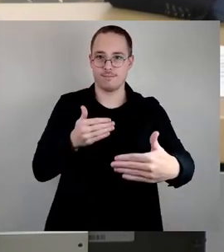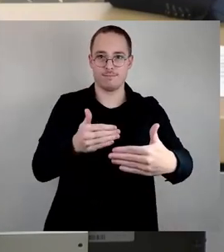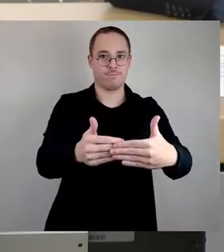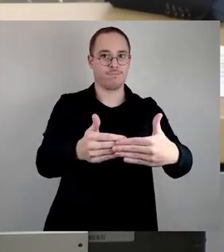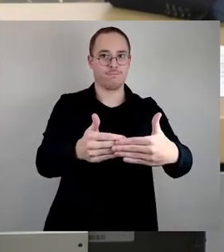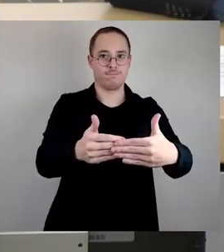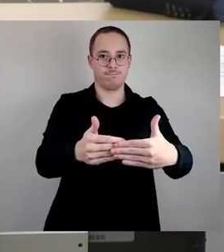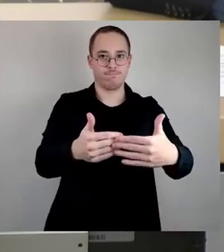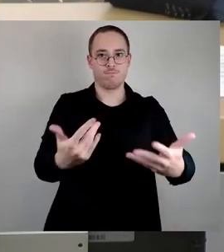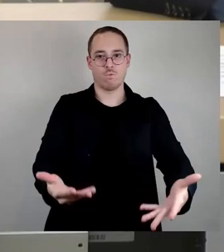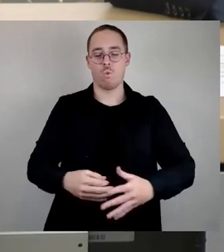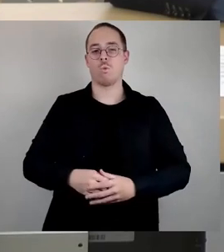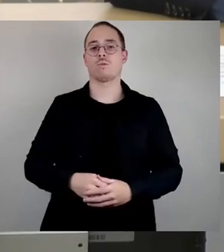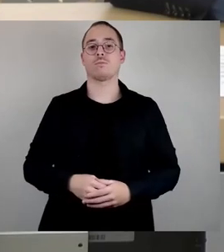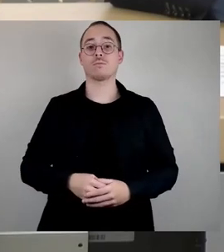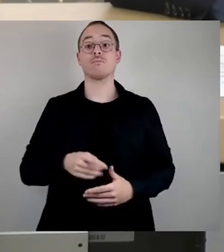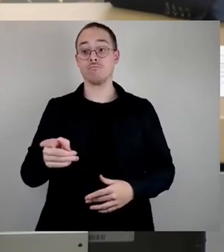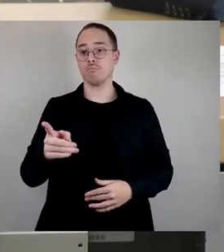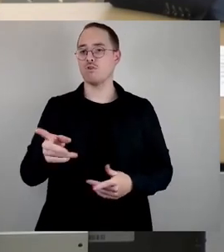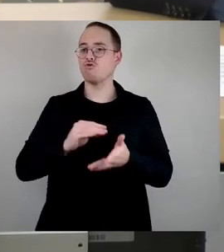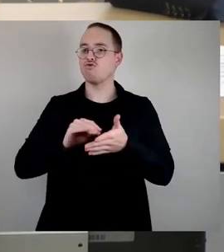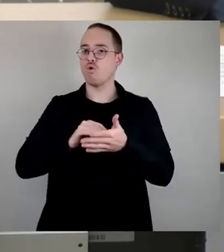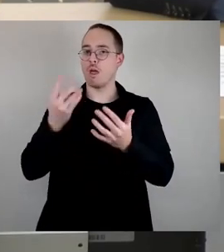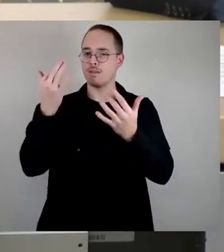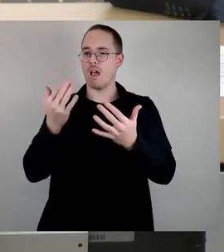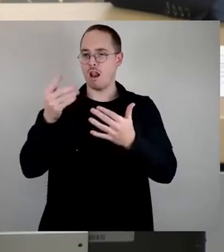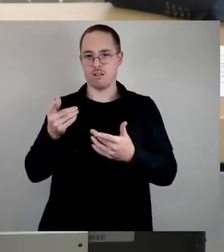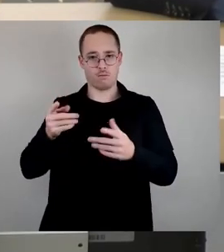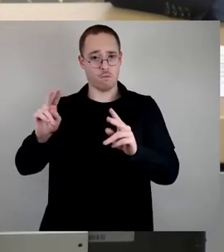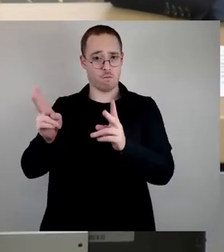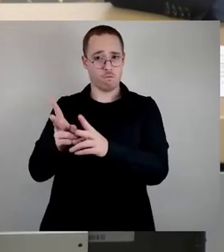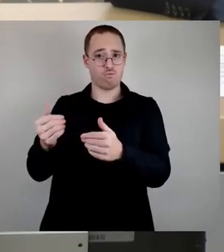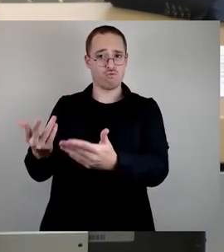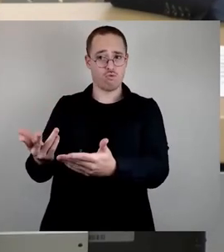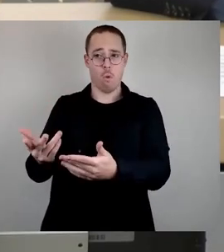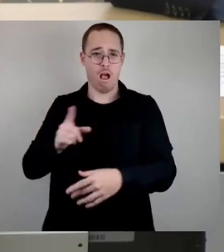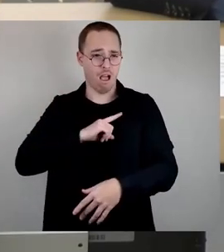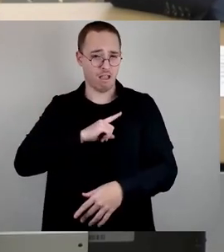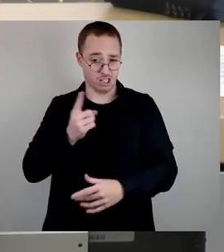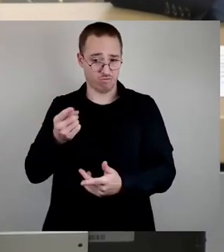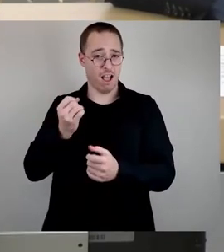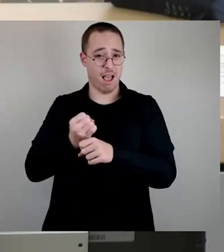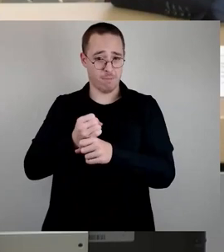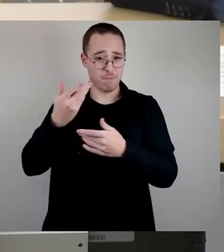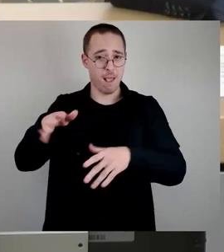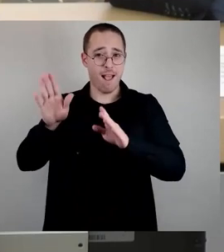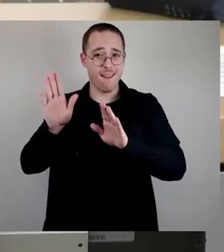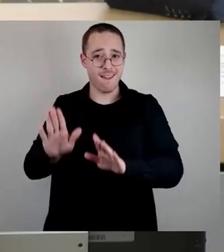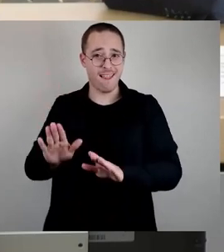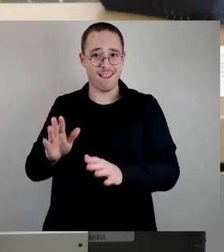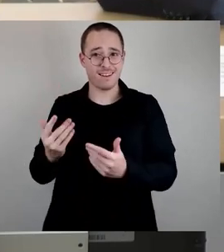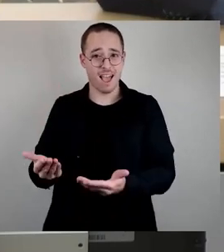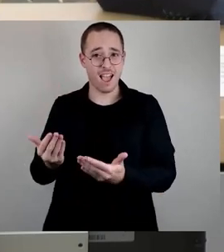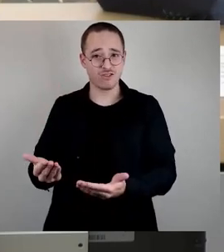dar. Das klingt erst mal paradox, weil das meint man, könnte ja die Arbeit erleichtern. Da ist aber nun mal das ausgesprochene